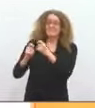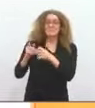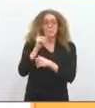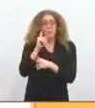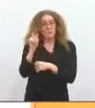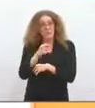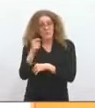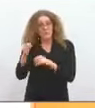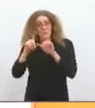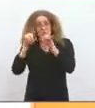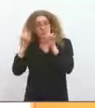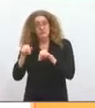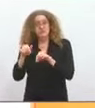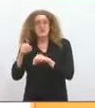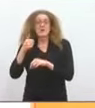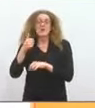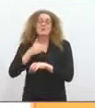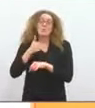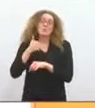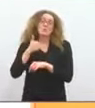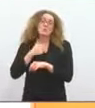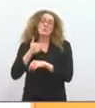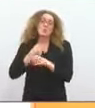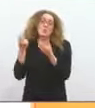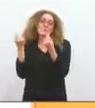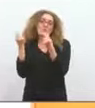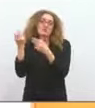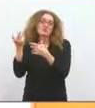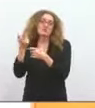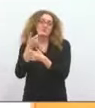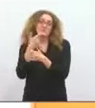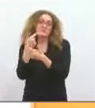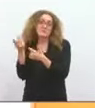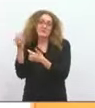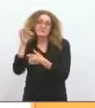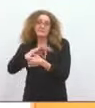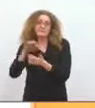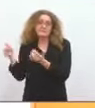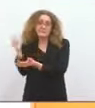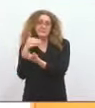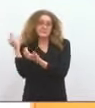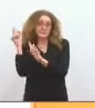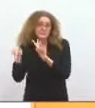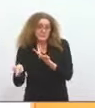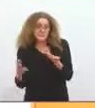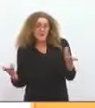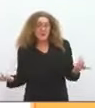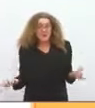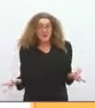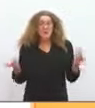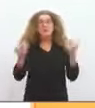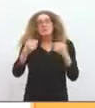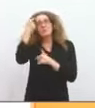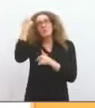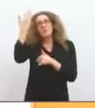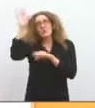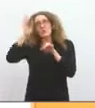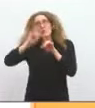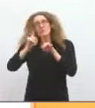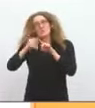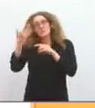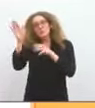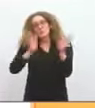'autofinancer. Donc, on peut réfléchir à ça, faire baisser ce prix. Je pense à un autre secteur dans lequel on a